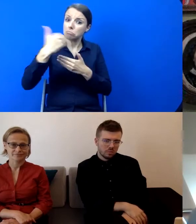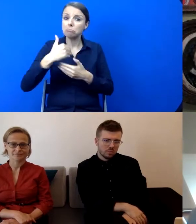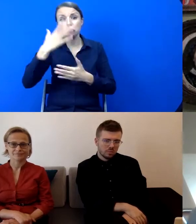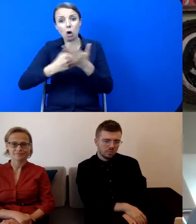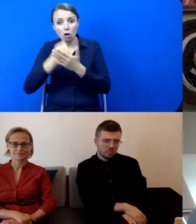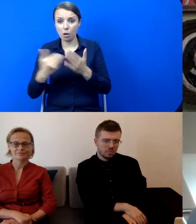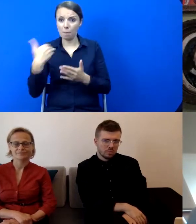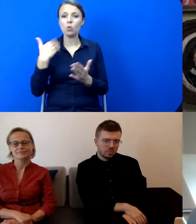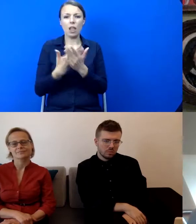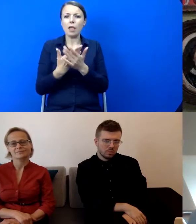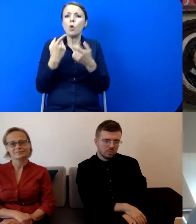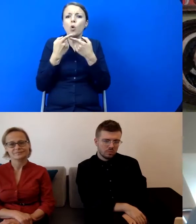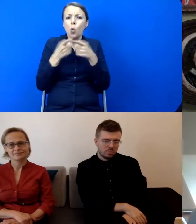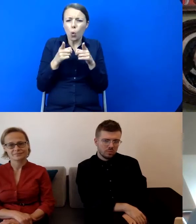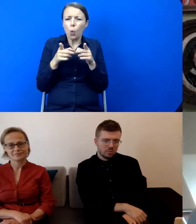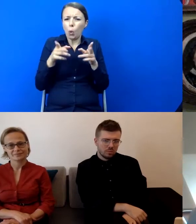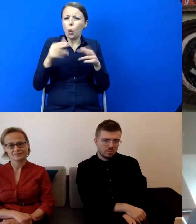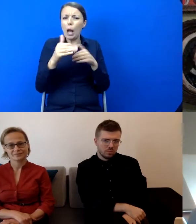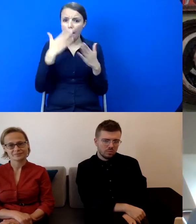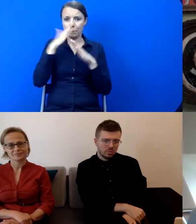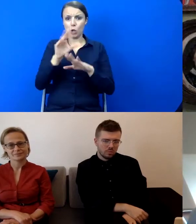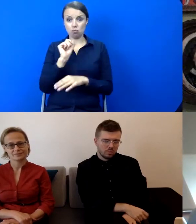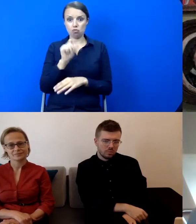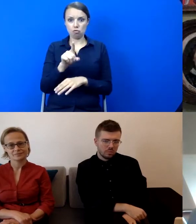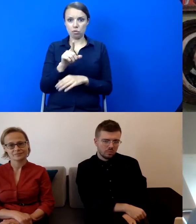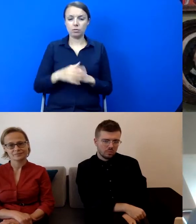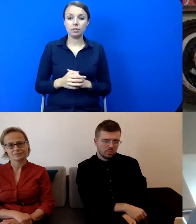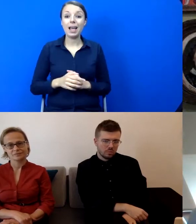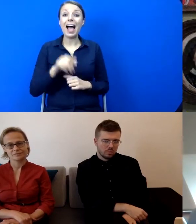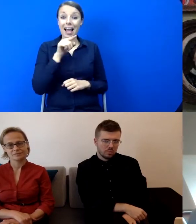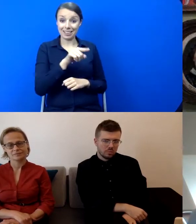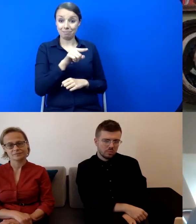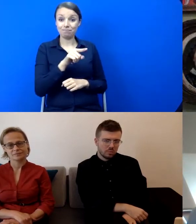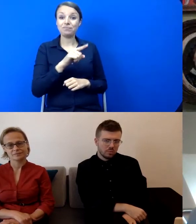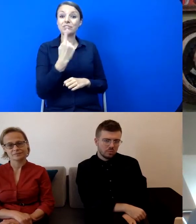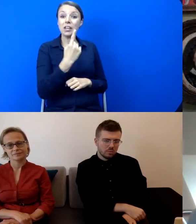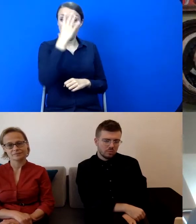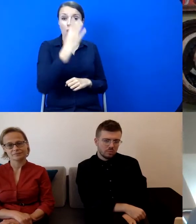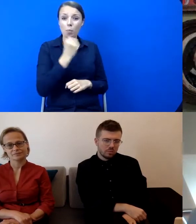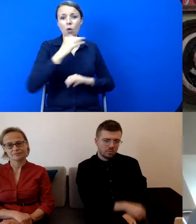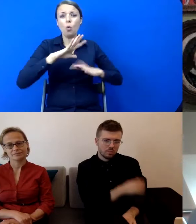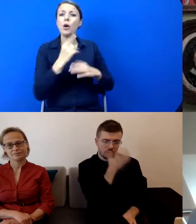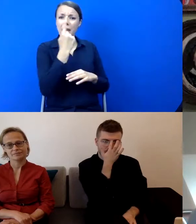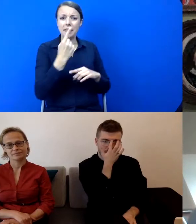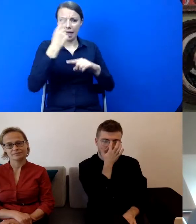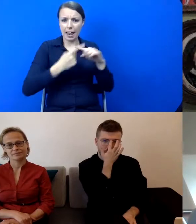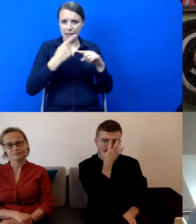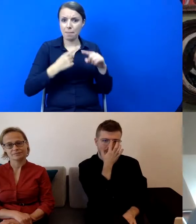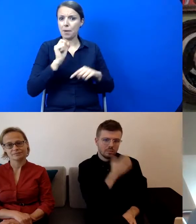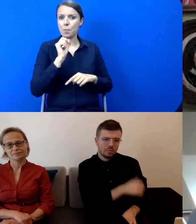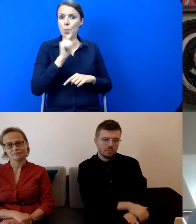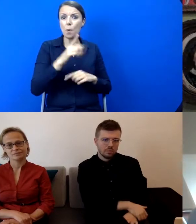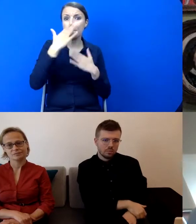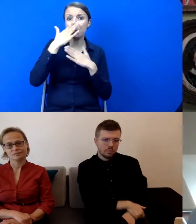niewielki fragment, ale tam jednym z obrazów, znaczy fragmentem będzie pokazany